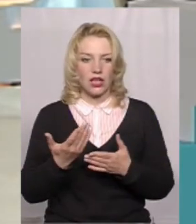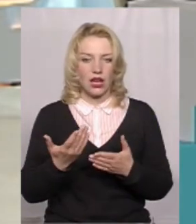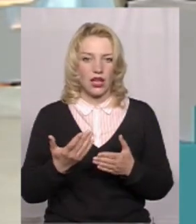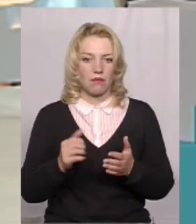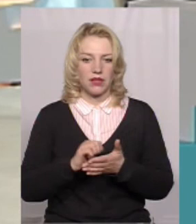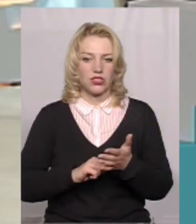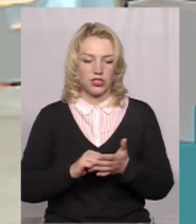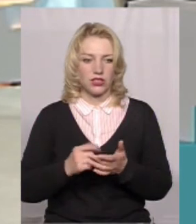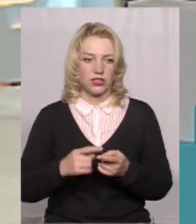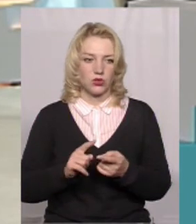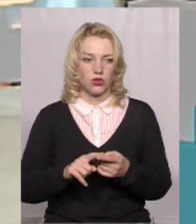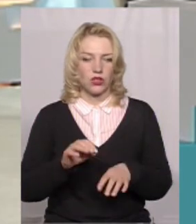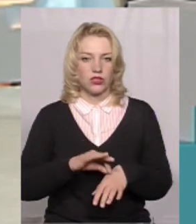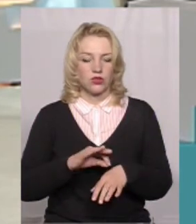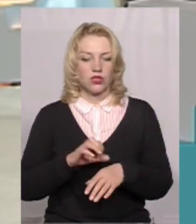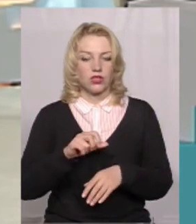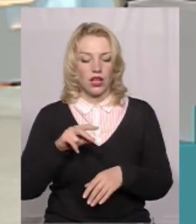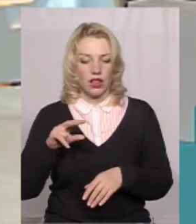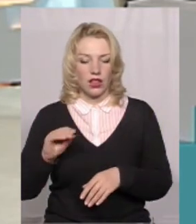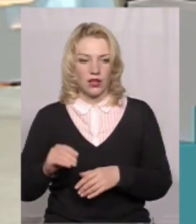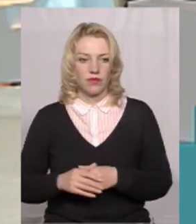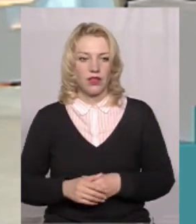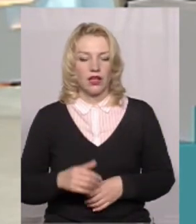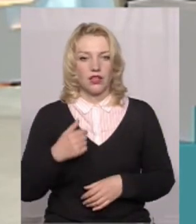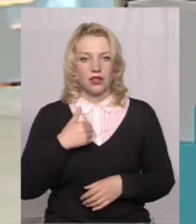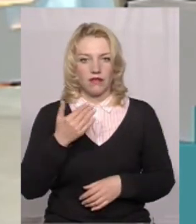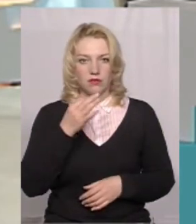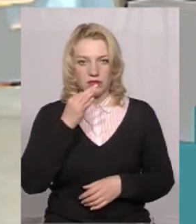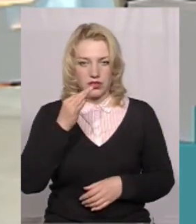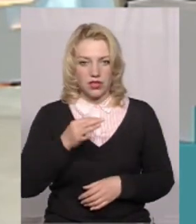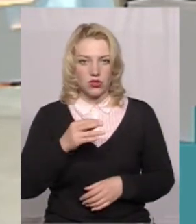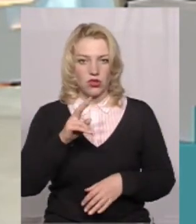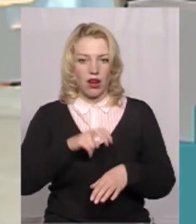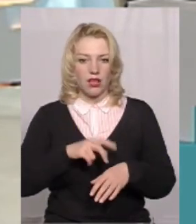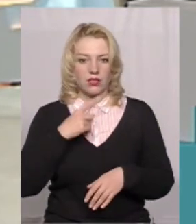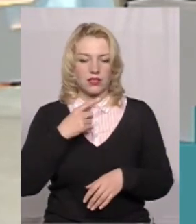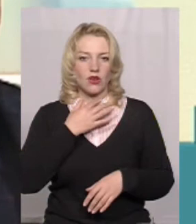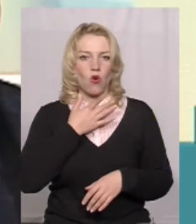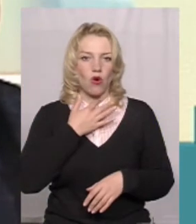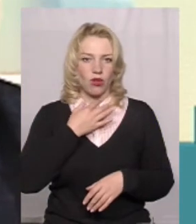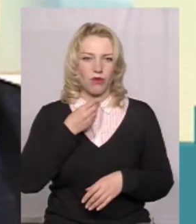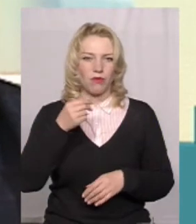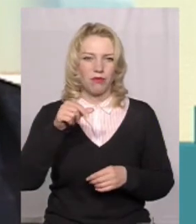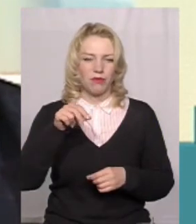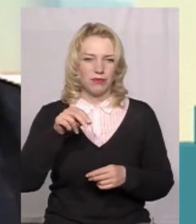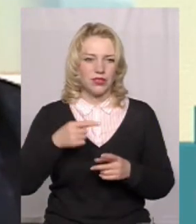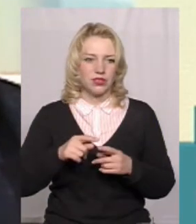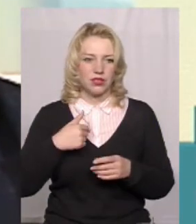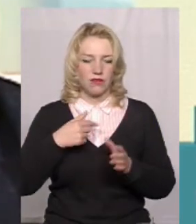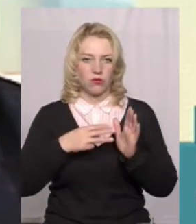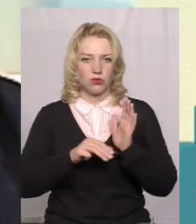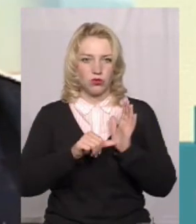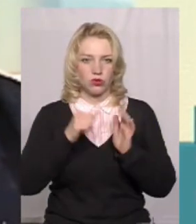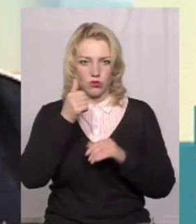нездоження. Я вам скажу, от сказала лікар, першиня в горлі. Я в 1986